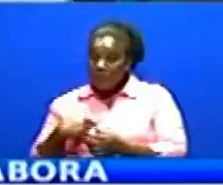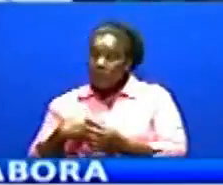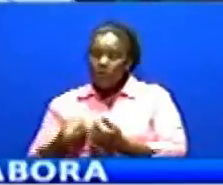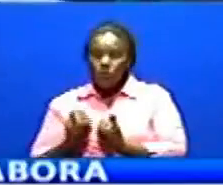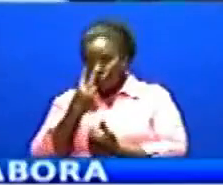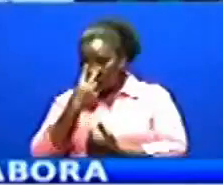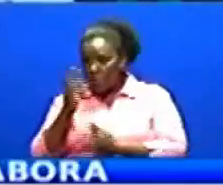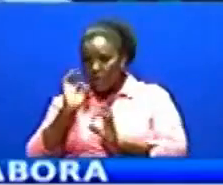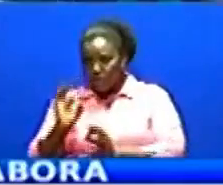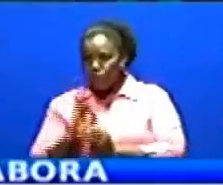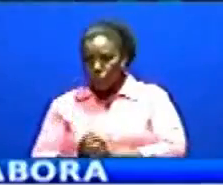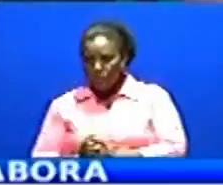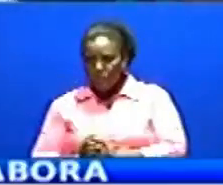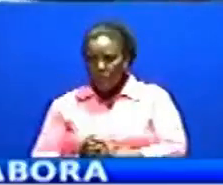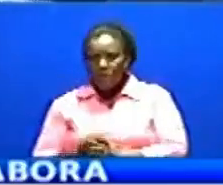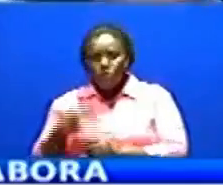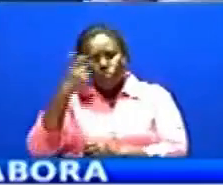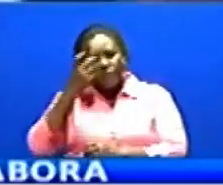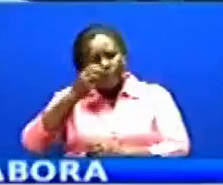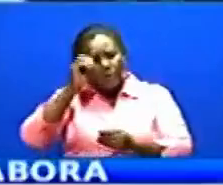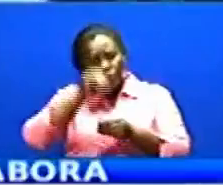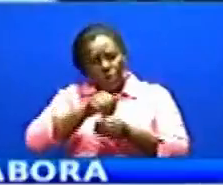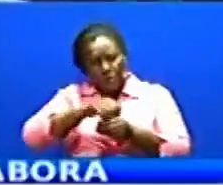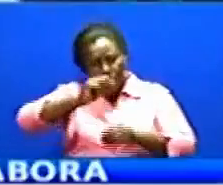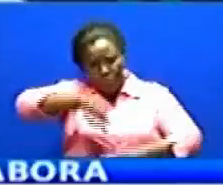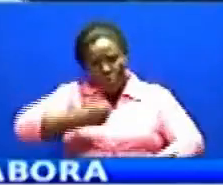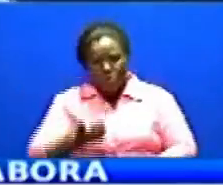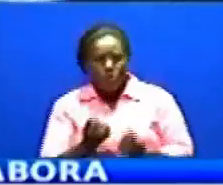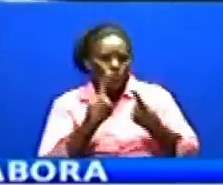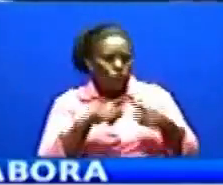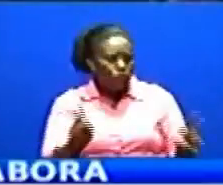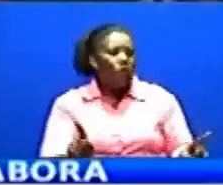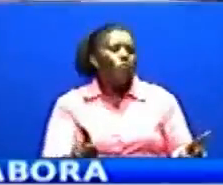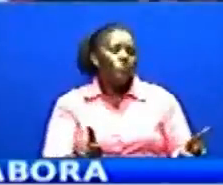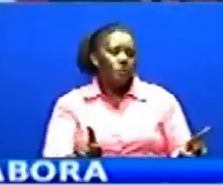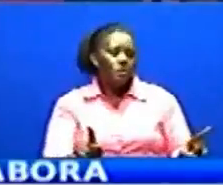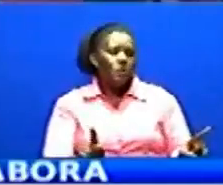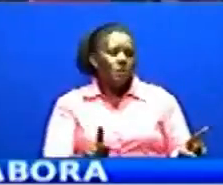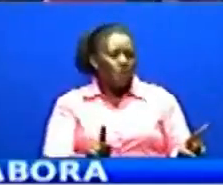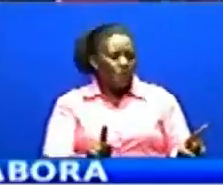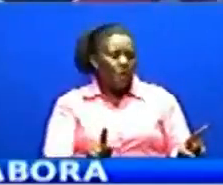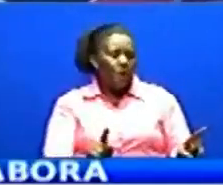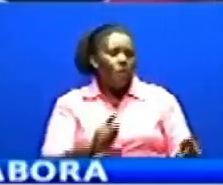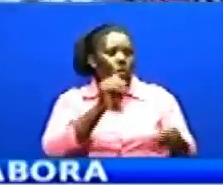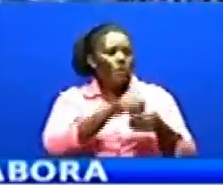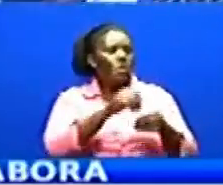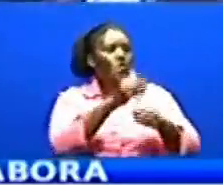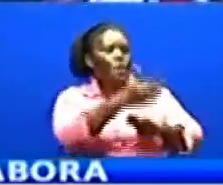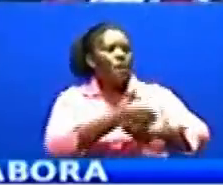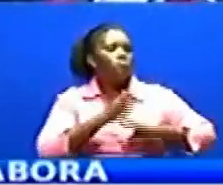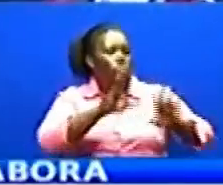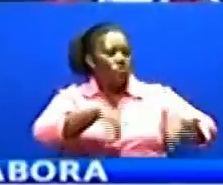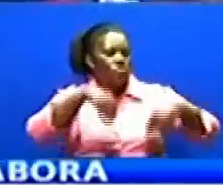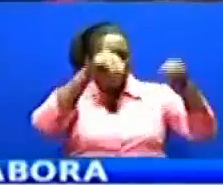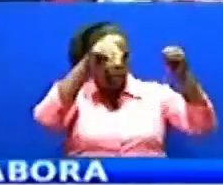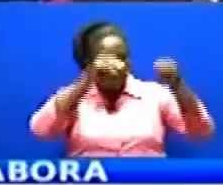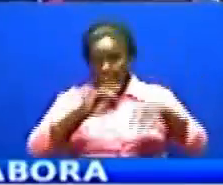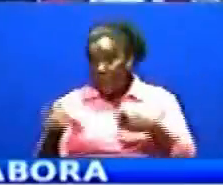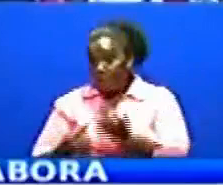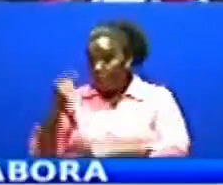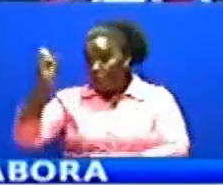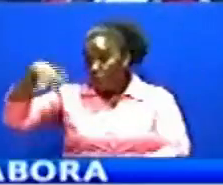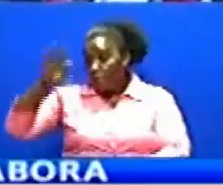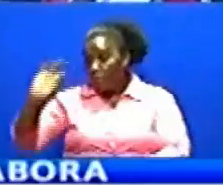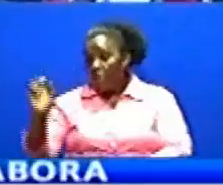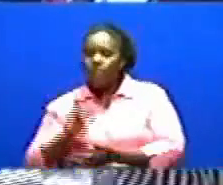mbao wako tali kunua Kwa bayi ya zaidi F1 mbili Tufauti na bayi ya F1 na moja mbao imeleto katika mnada Kutoka tabora